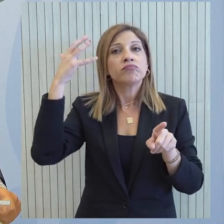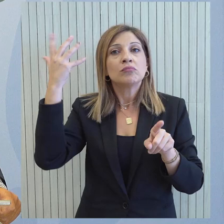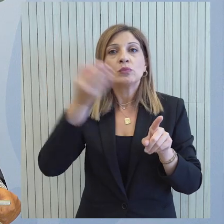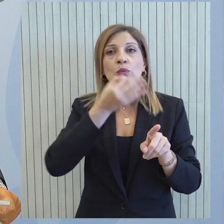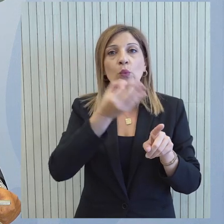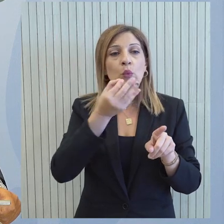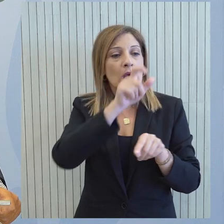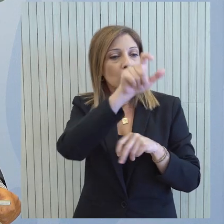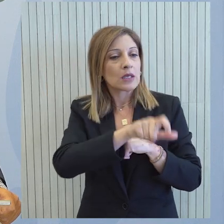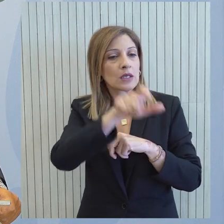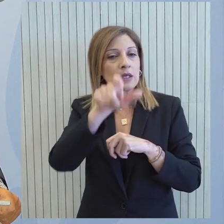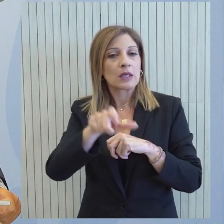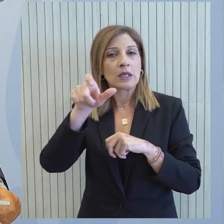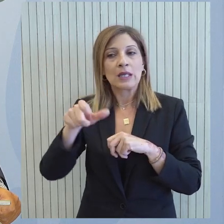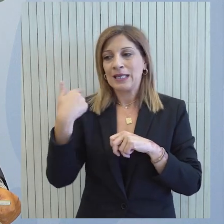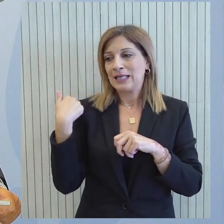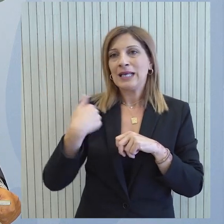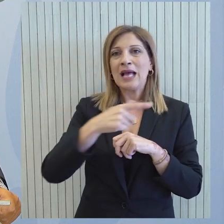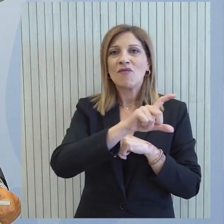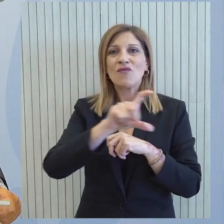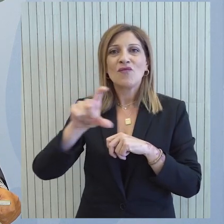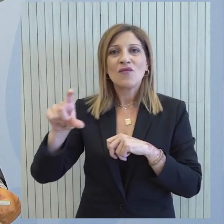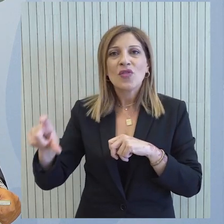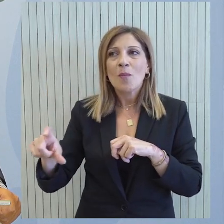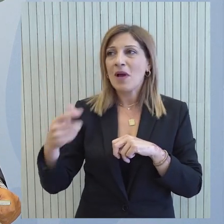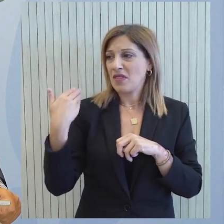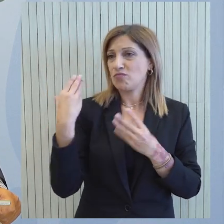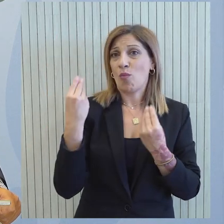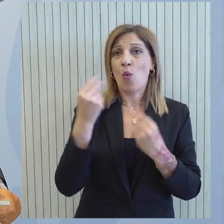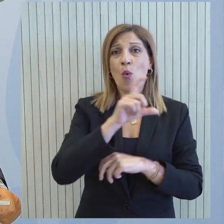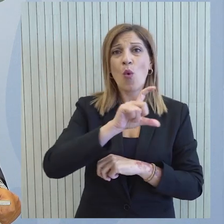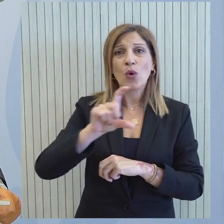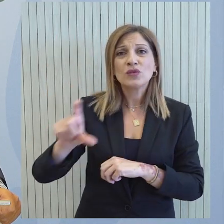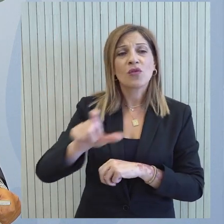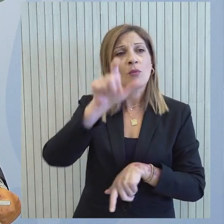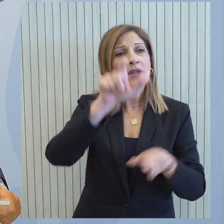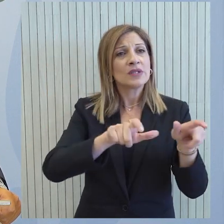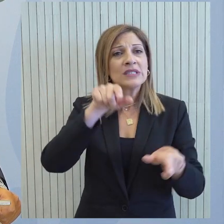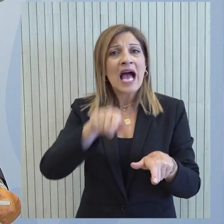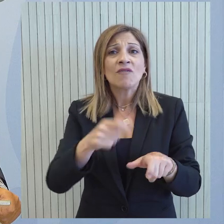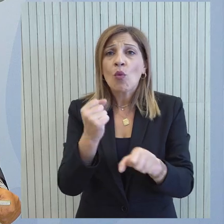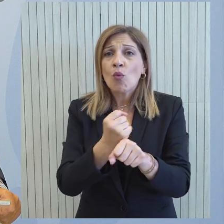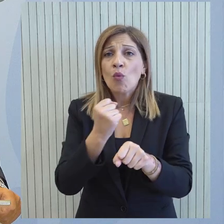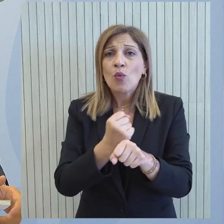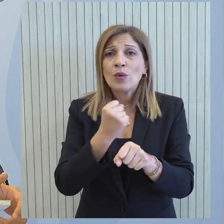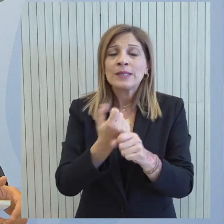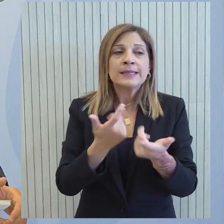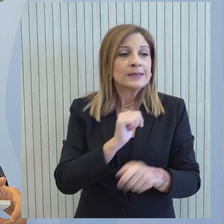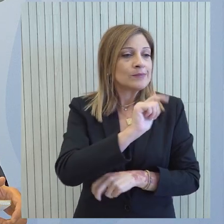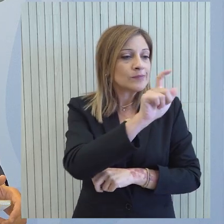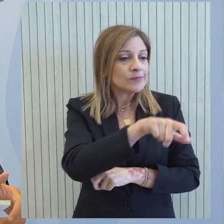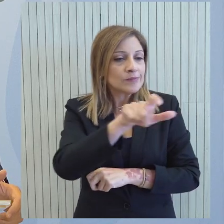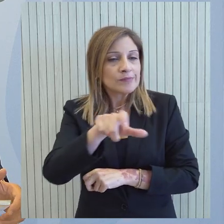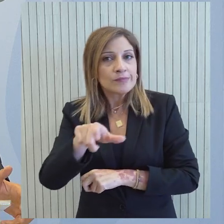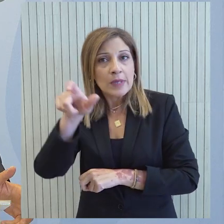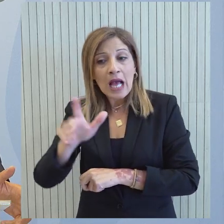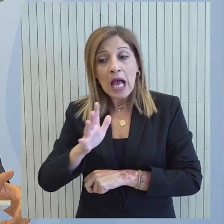των τοποθετήσεων που βλέπουμε τις τελευταίες βδομάδες, τις τελευταίες αρκετές βδομάδες ως προς την λομπή σε αυτού του έργου σε σχέση με τις